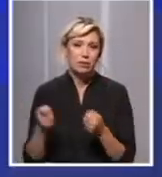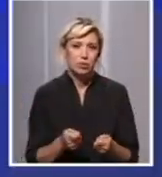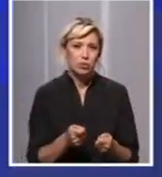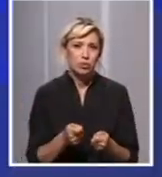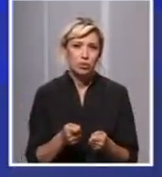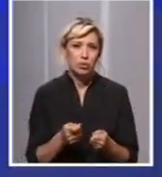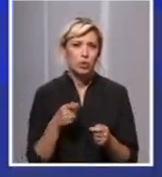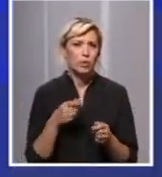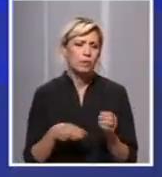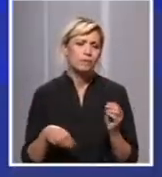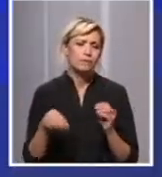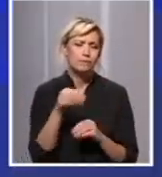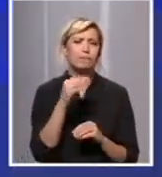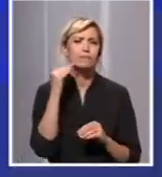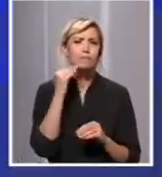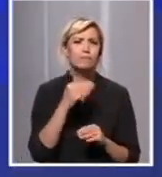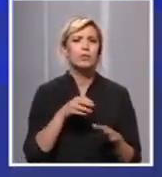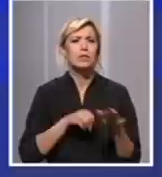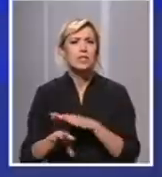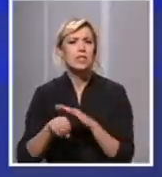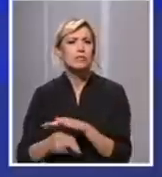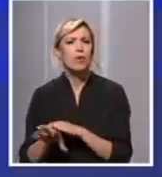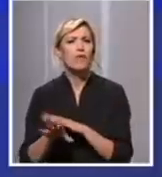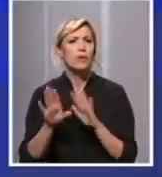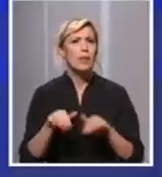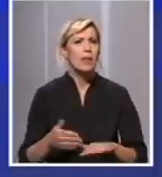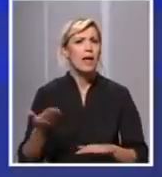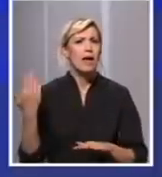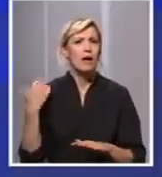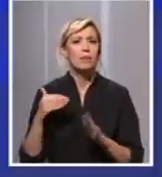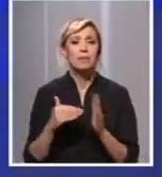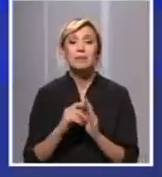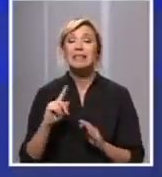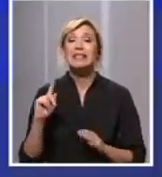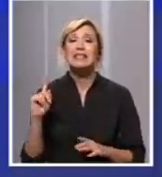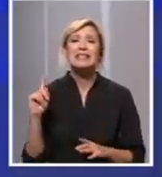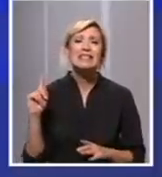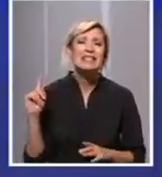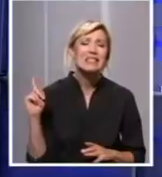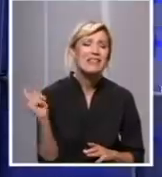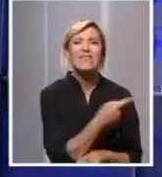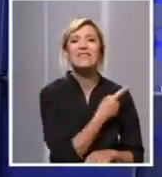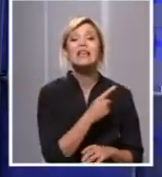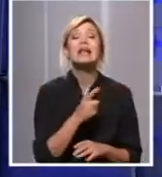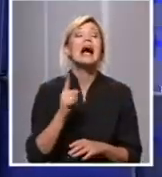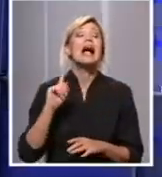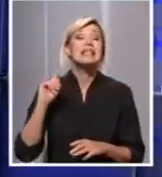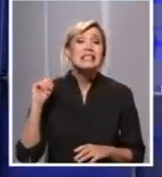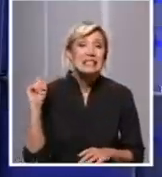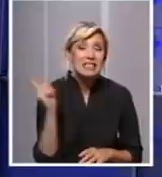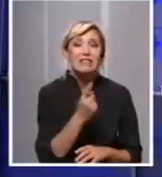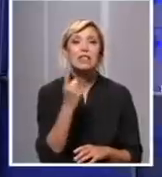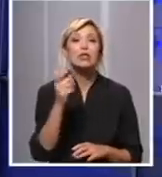prethodnih dana, a mogli bi još bolje, znači mogli bi svi, apsolutno svi da se pridržavamo ovih mera, one moraju